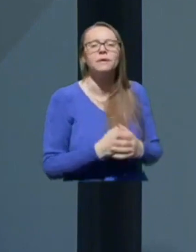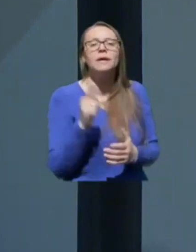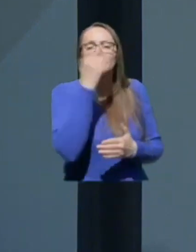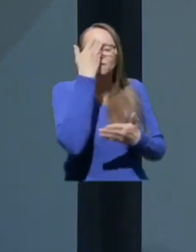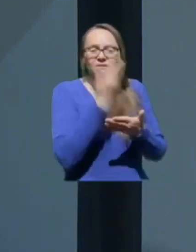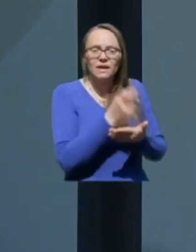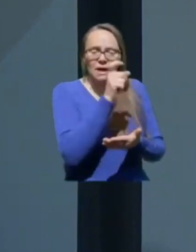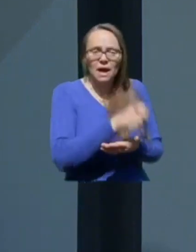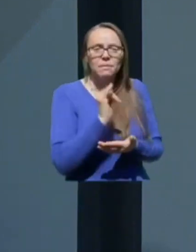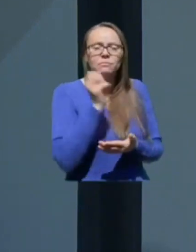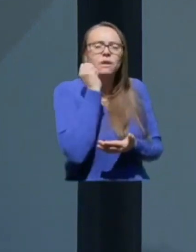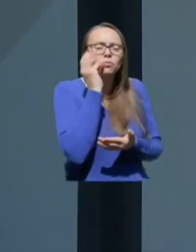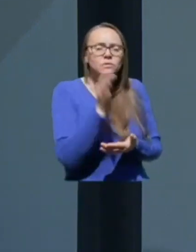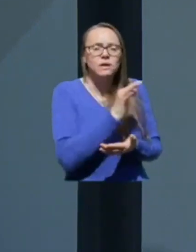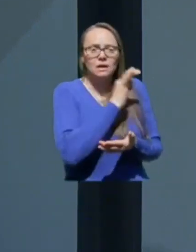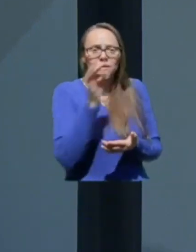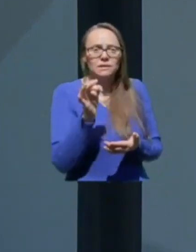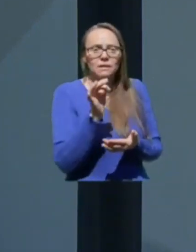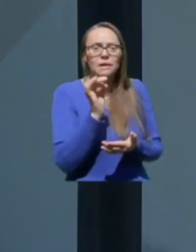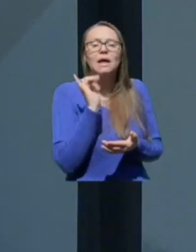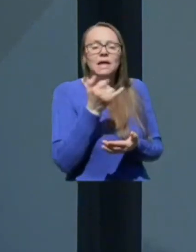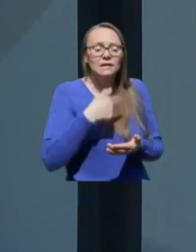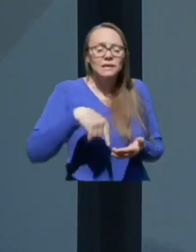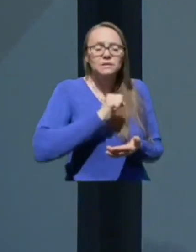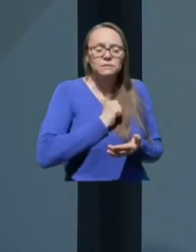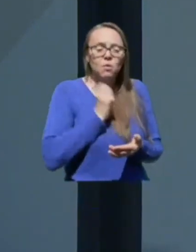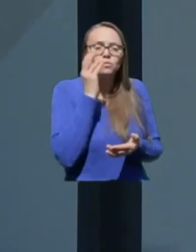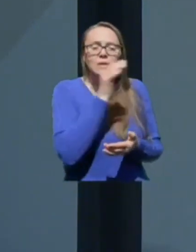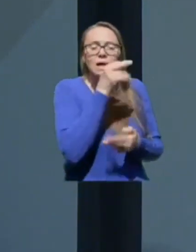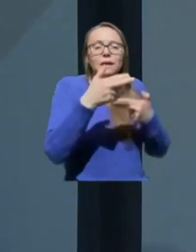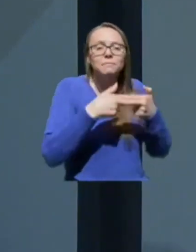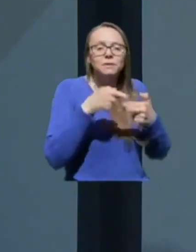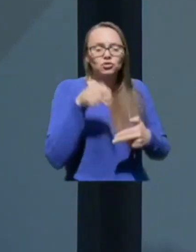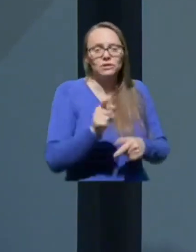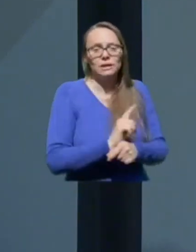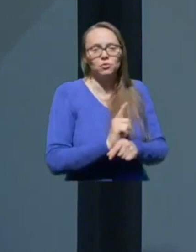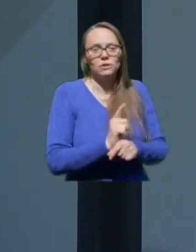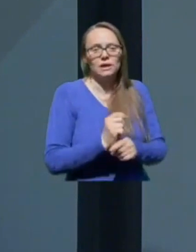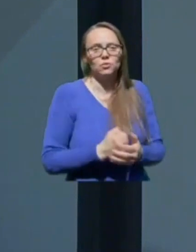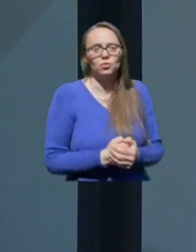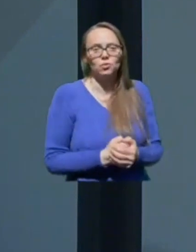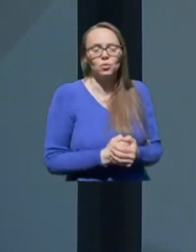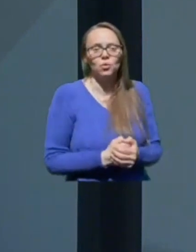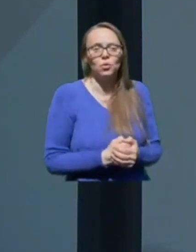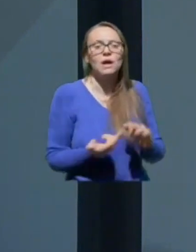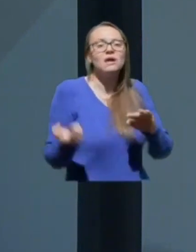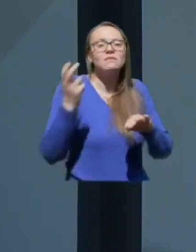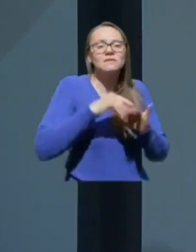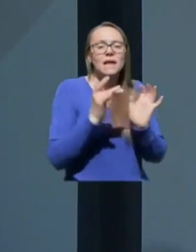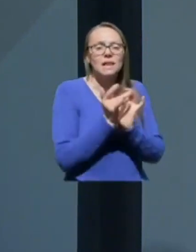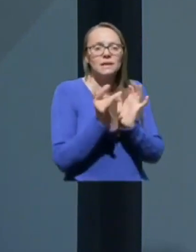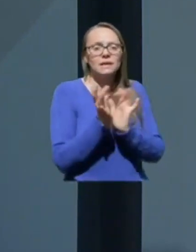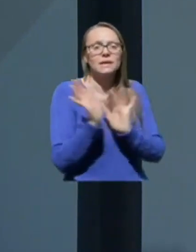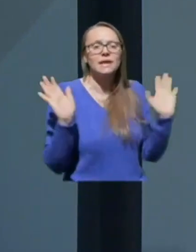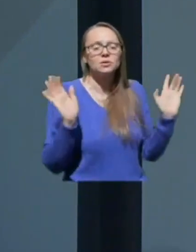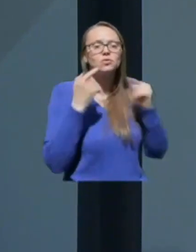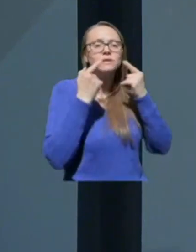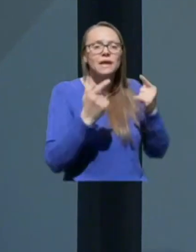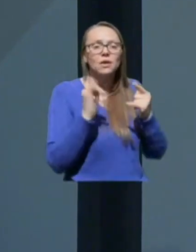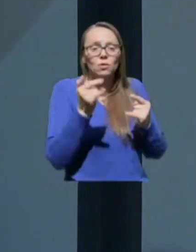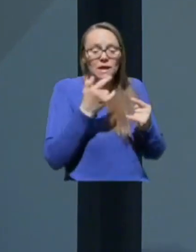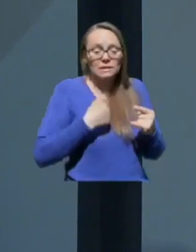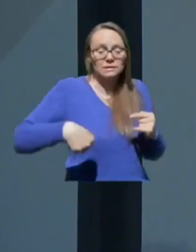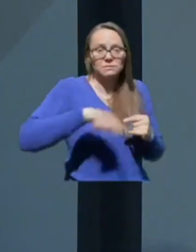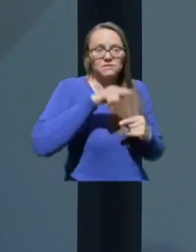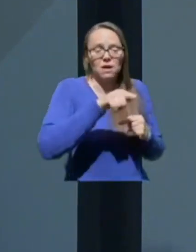da smo vsak dan bliže temu trenutku. Vstali Jezus je dejal, jaz sem z vami vse